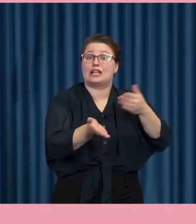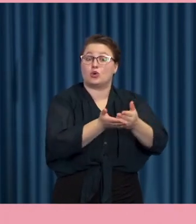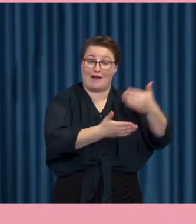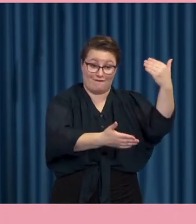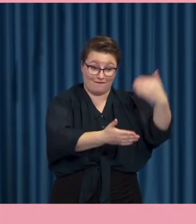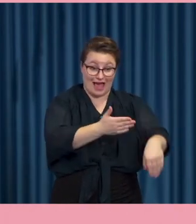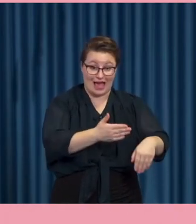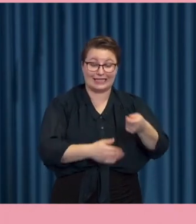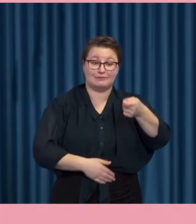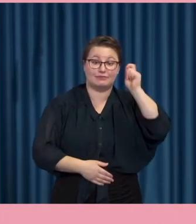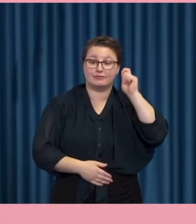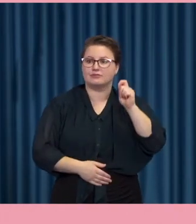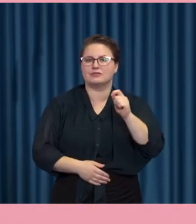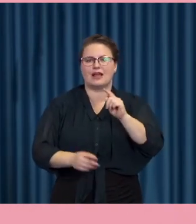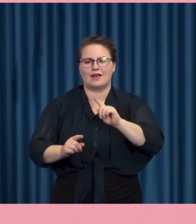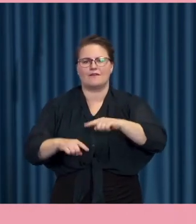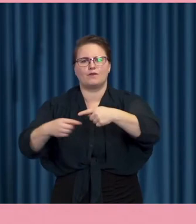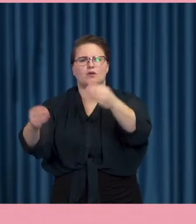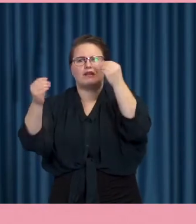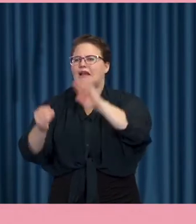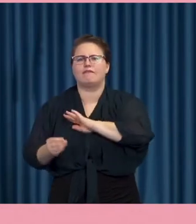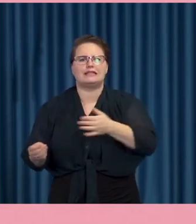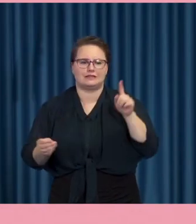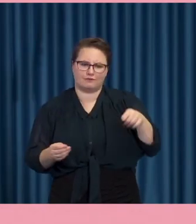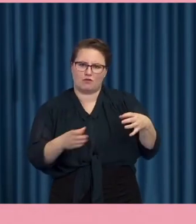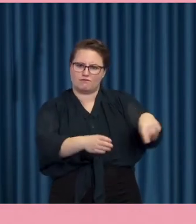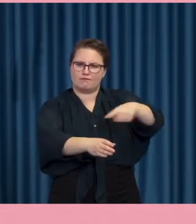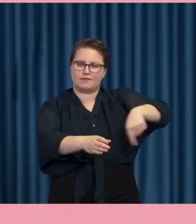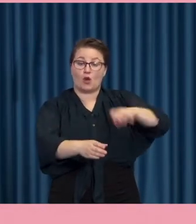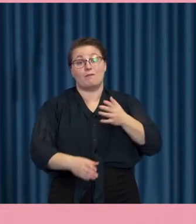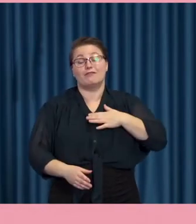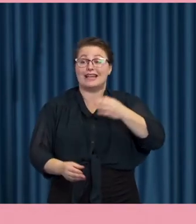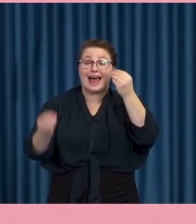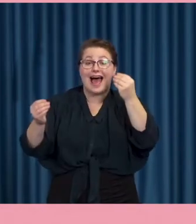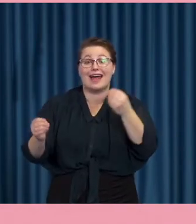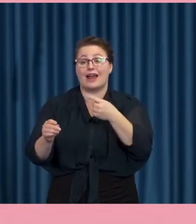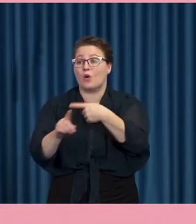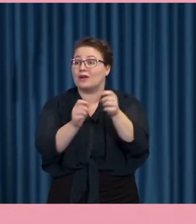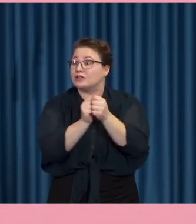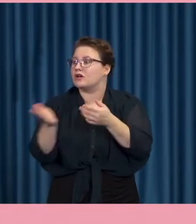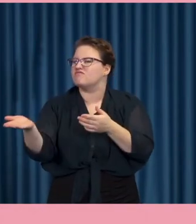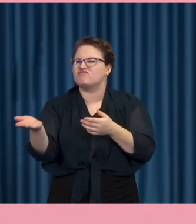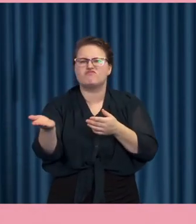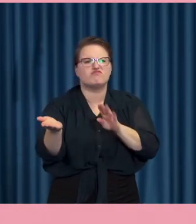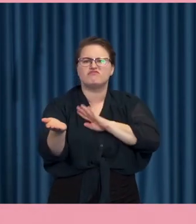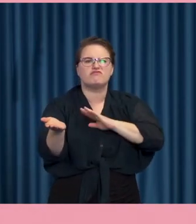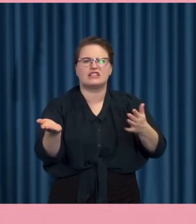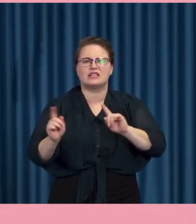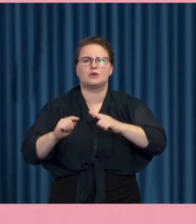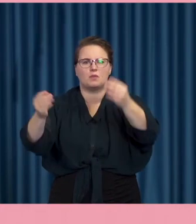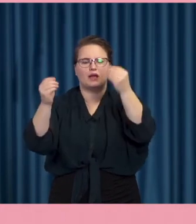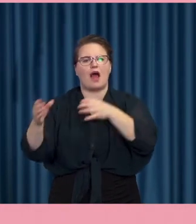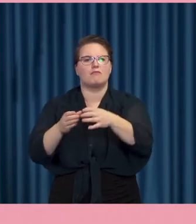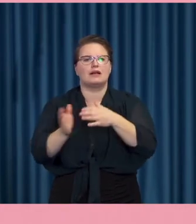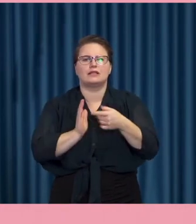vidareutbildningar för den här gruppen. De vill lära sig mer saker eller förkovra sig på olika sätt så finns det inte så många vidareutbildningar.